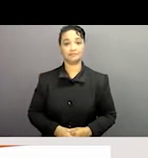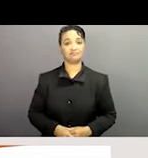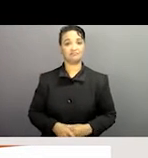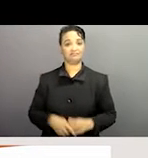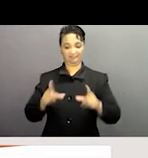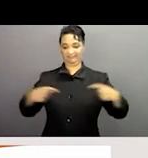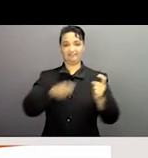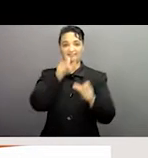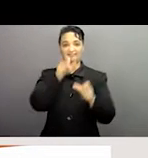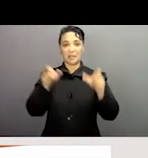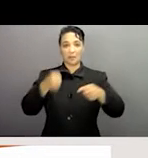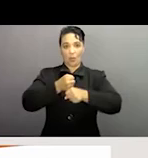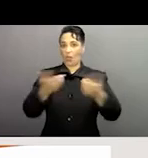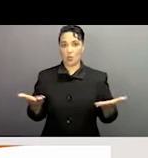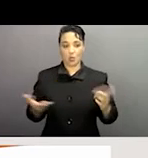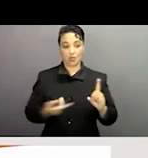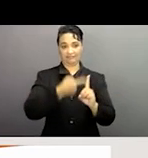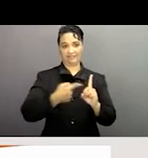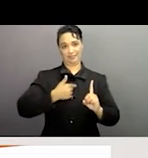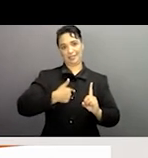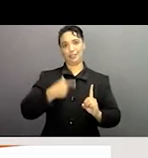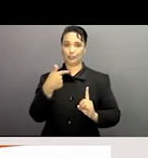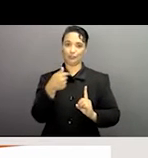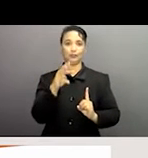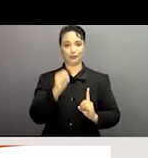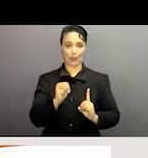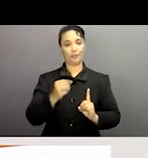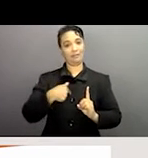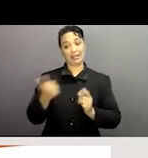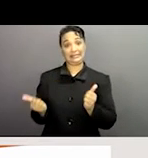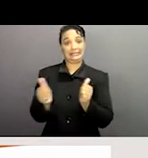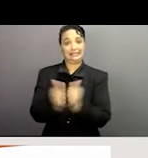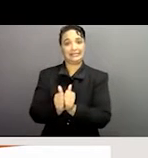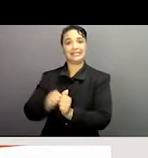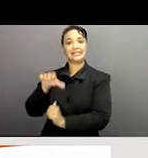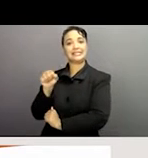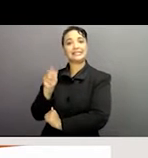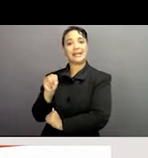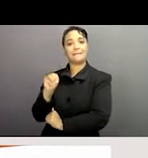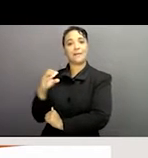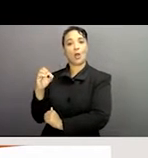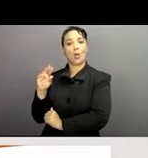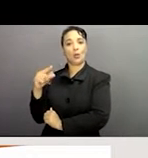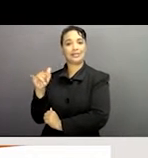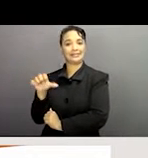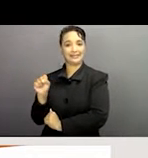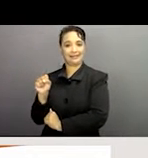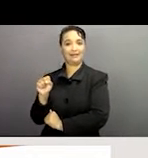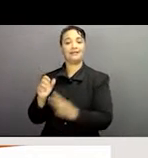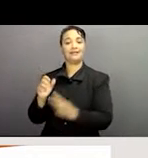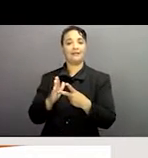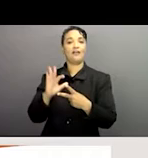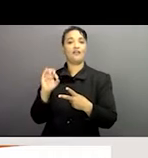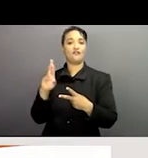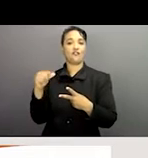Le projet consiste justement de moi-même, aussi bien que des collègues de l'Université de Kilo, et aussi